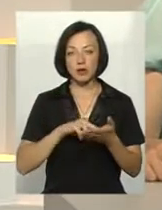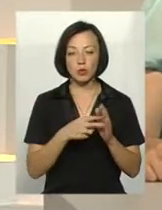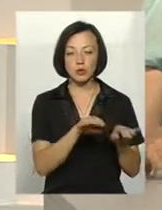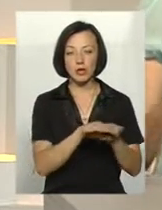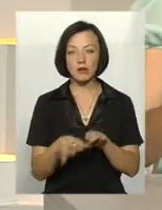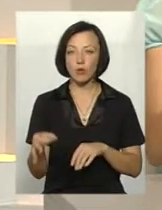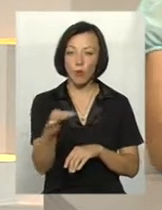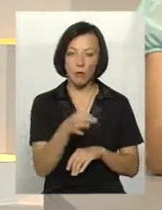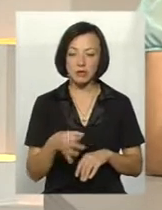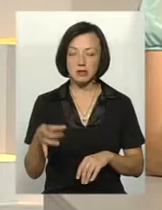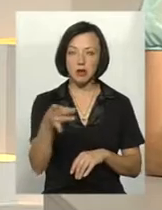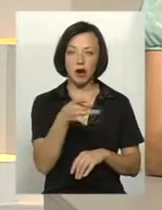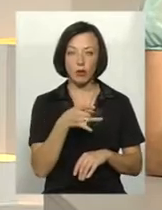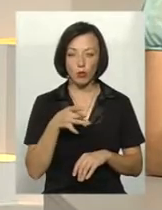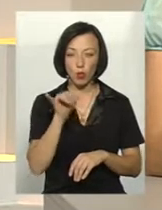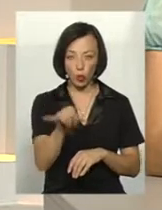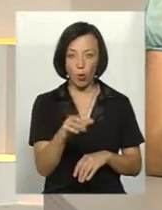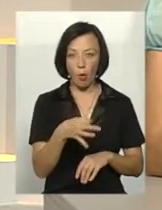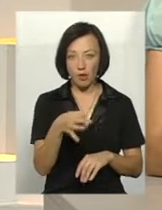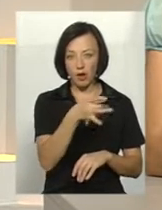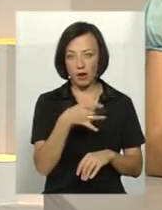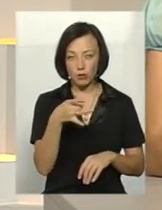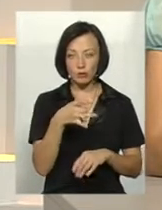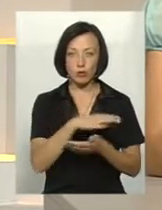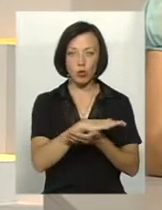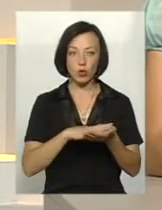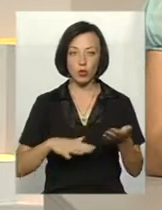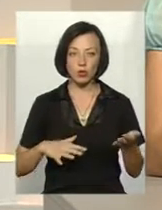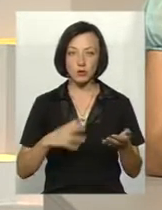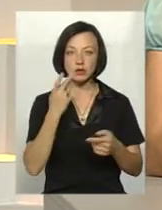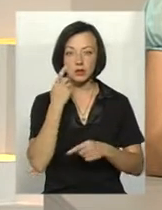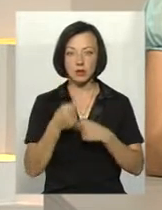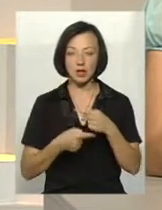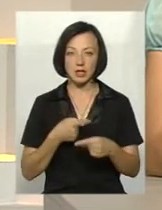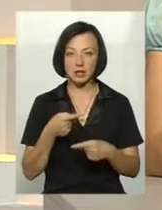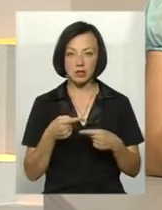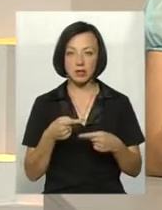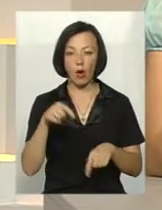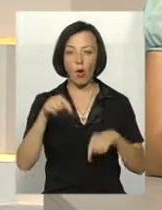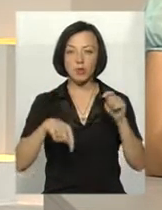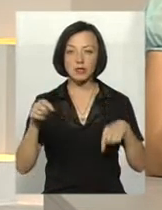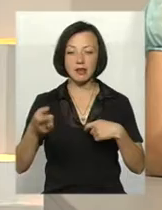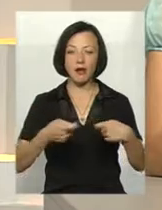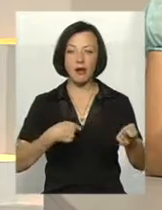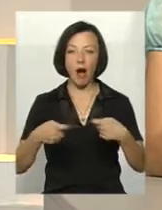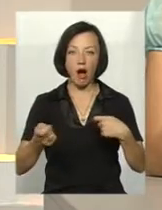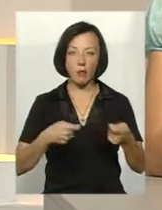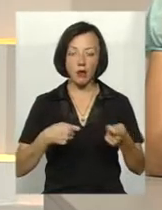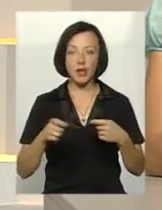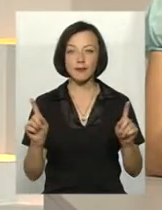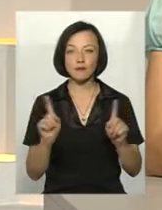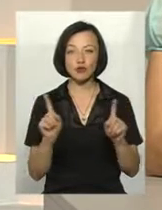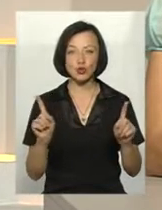районів продовження тієї традиції, осінніх ярмарків, для того,